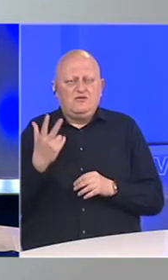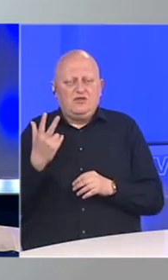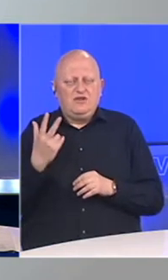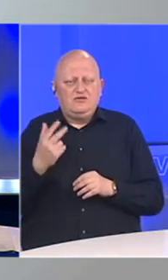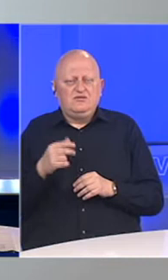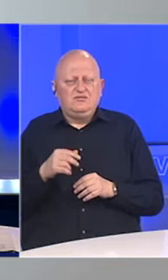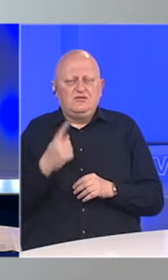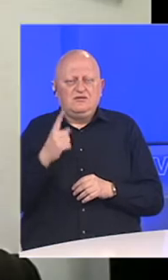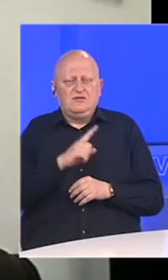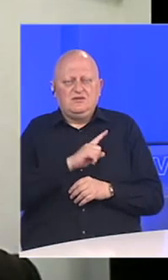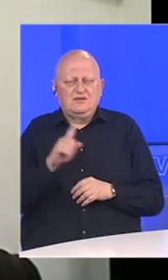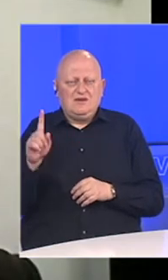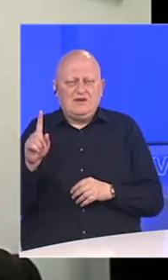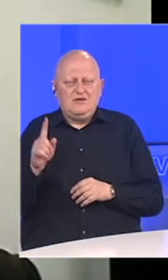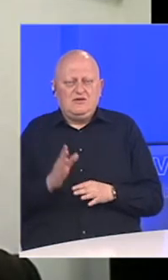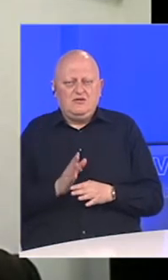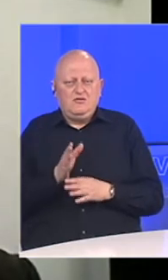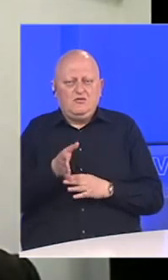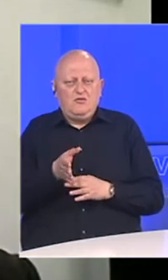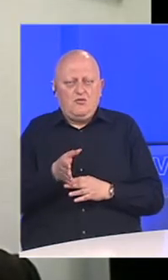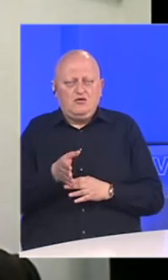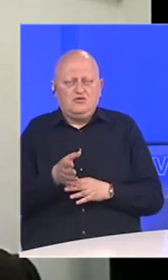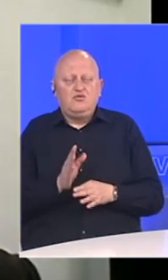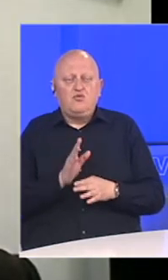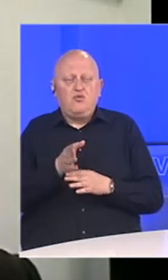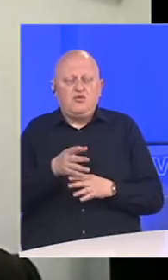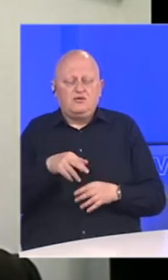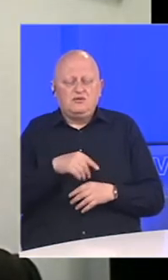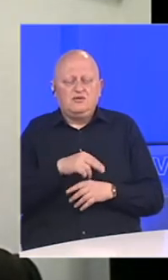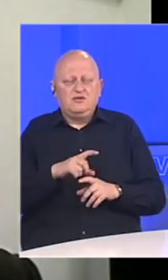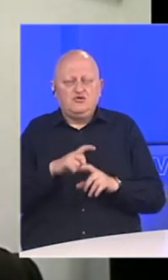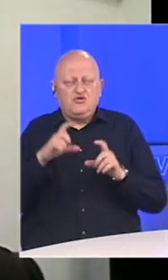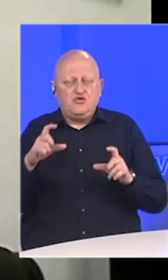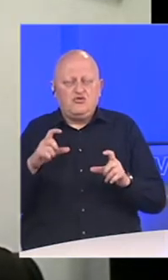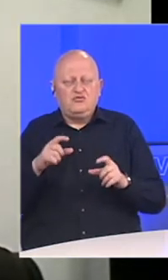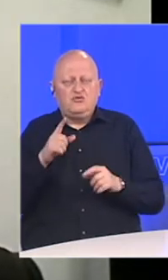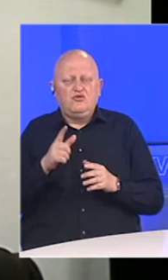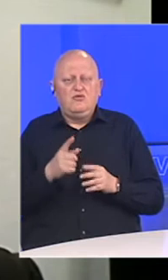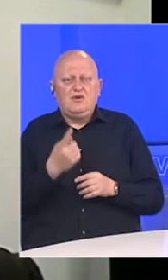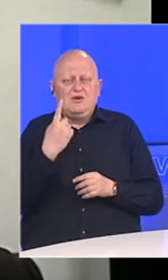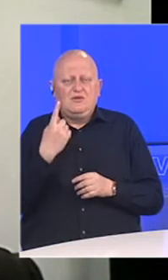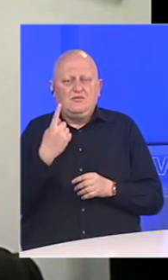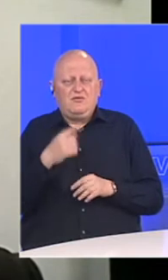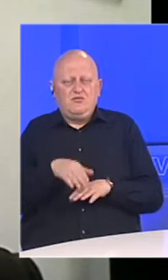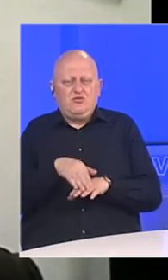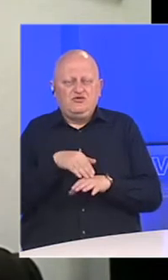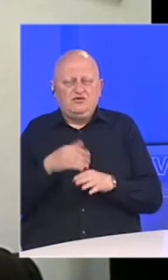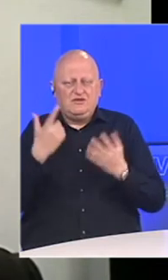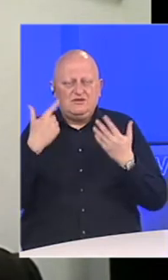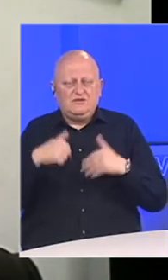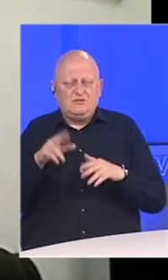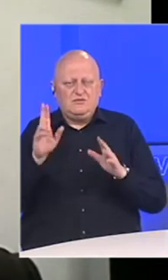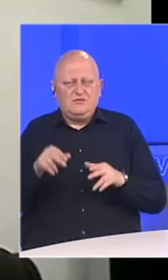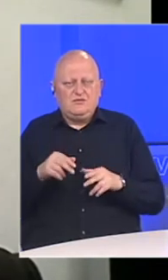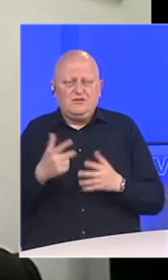mislim su bile zabranjene posjete i ulazi, izlazi iz doma. i u tom prvoj sedmici smo